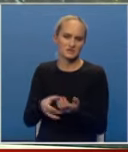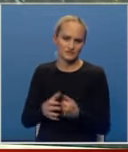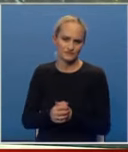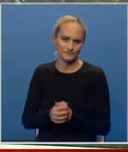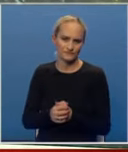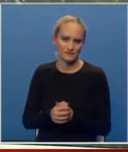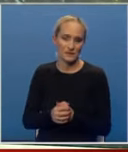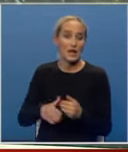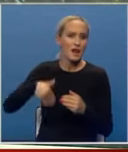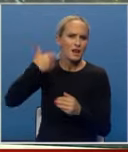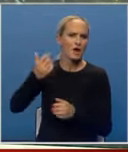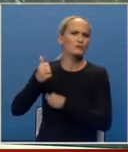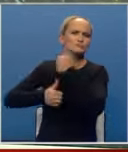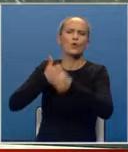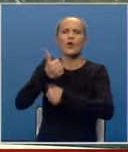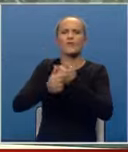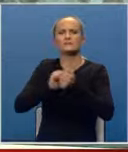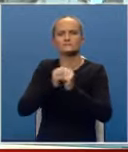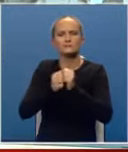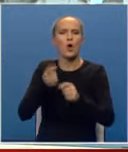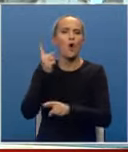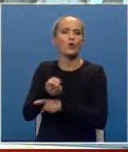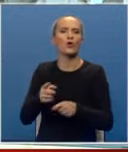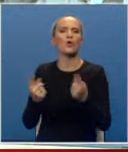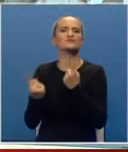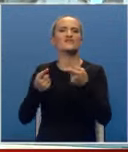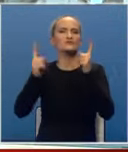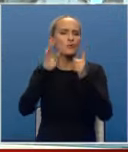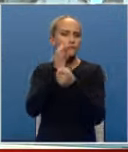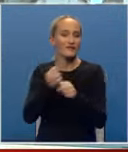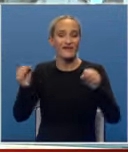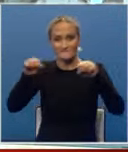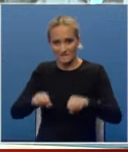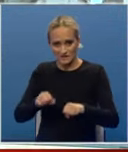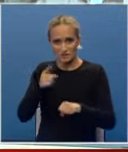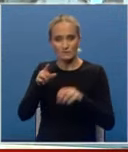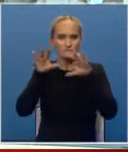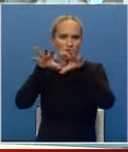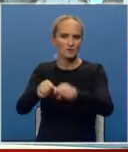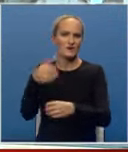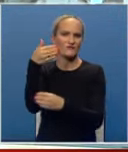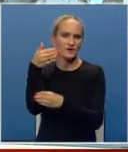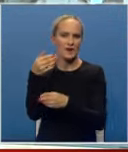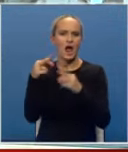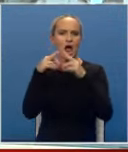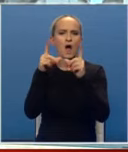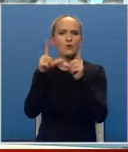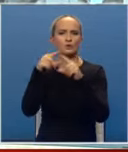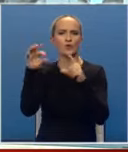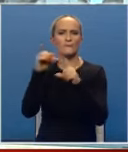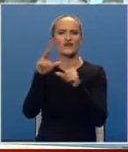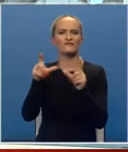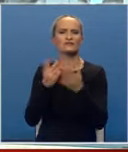stanice. Nakon mišegodišnjeg spore odluke Ustavnog suda BiH, vlasništvo preuzima preduzeće Autoprevoz